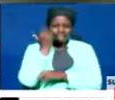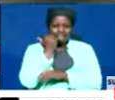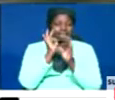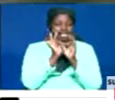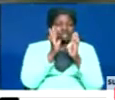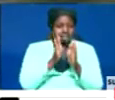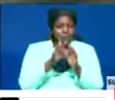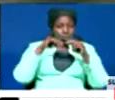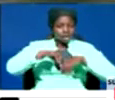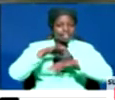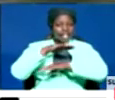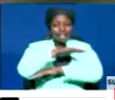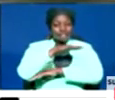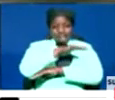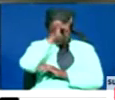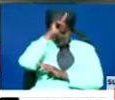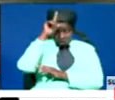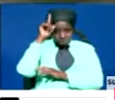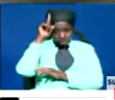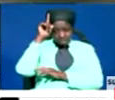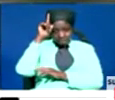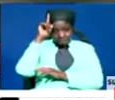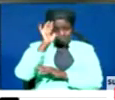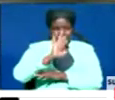ishara Ndiyo niya leo ni Lucy Mwaura Kwa hiria kwanana